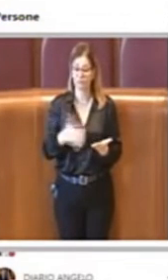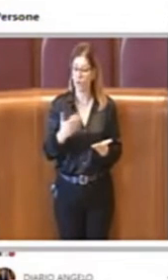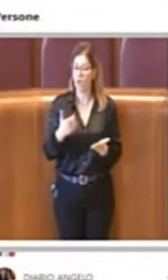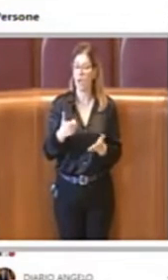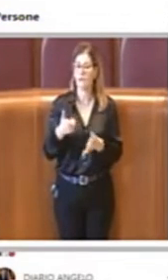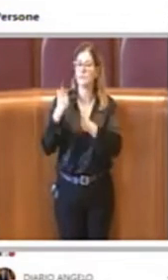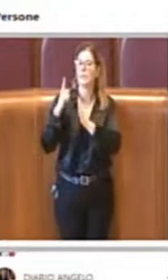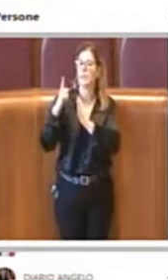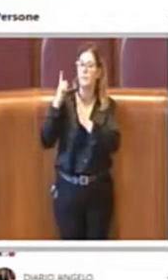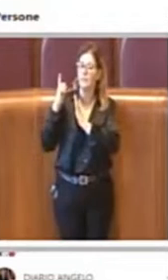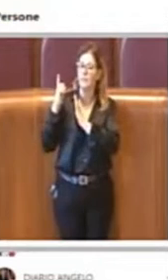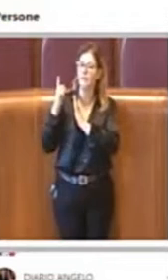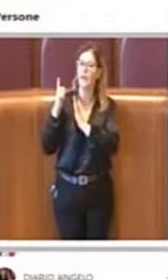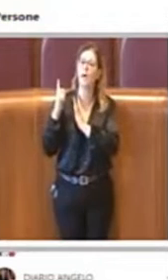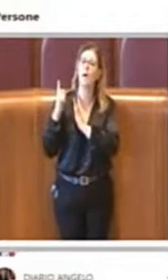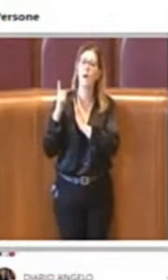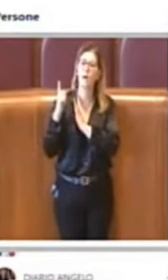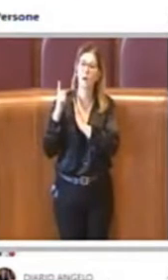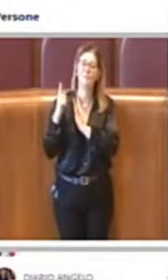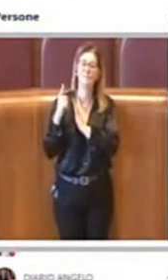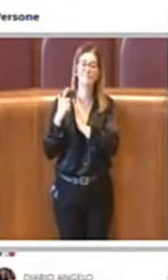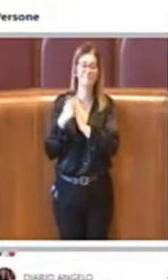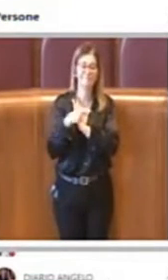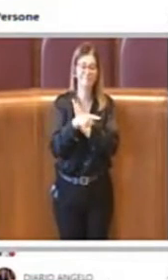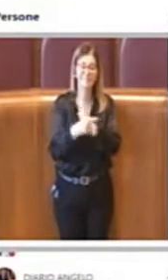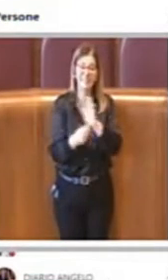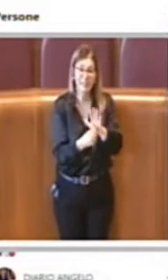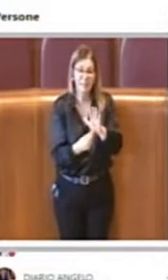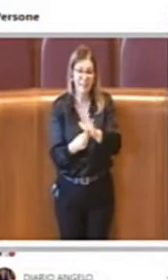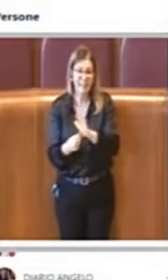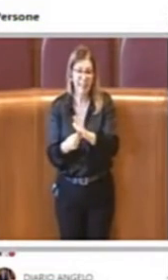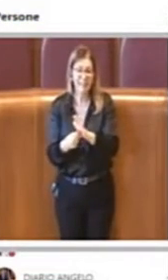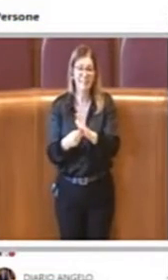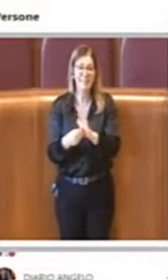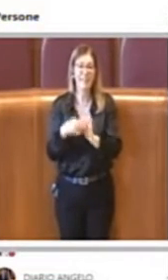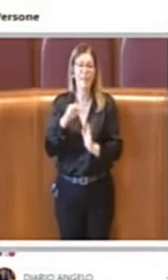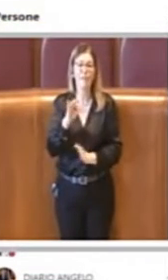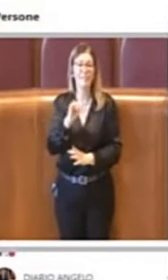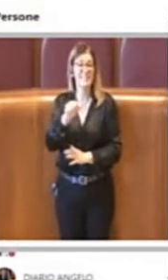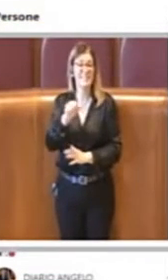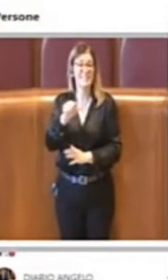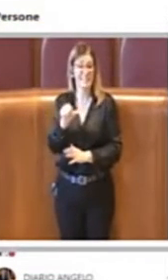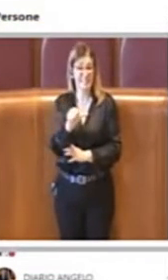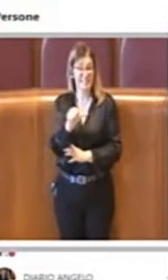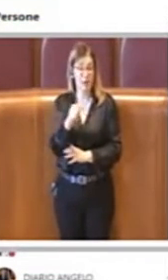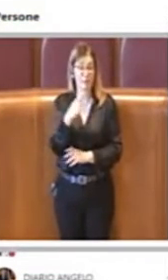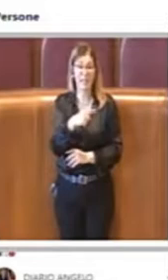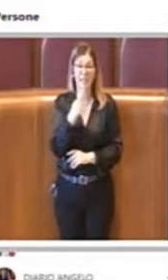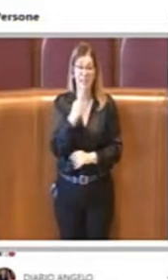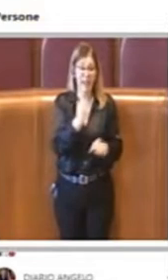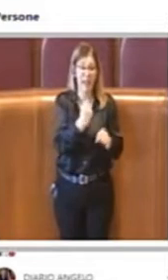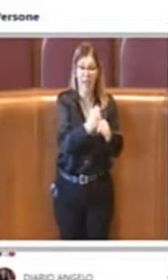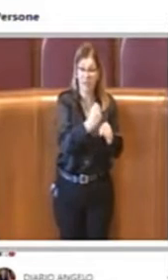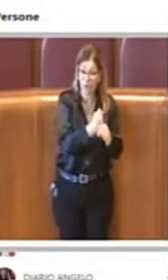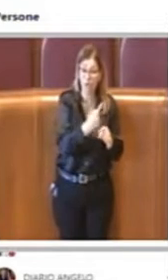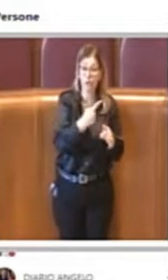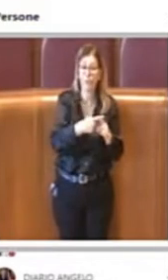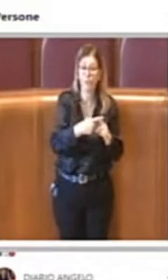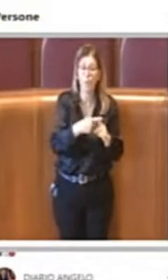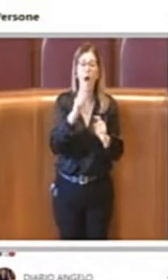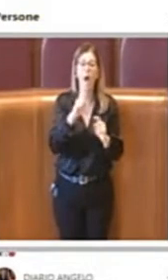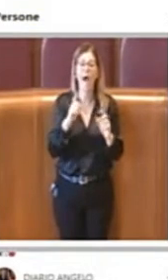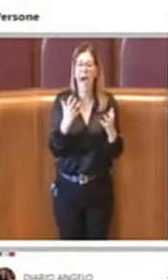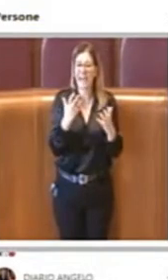precedenti, la messa in fiss per i lavoratori e per gli artisti, c'è da chiedersi quanto